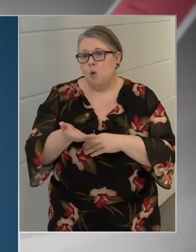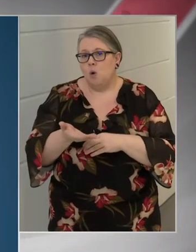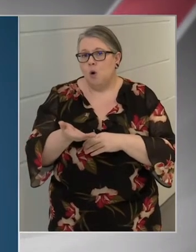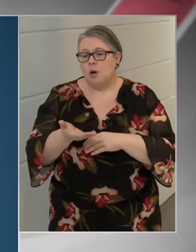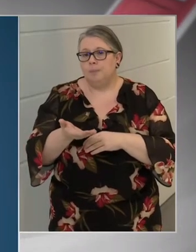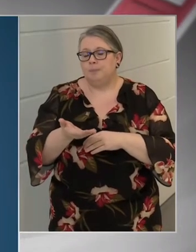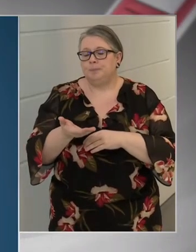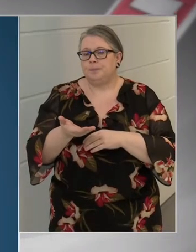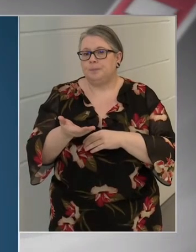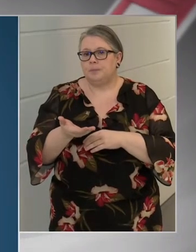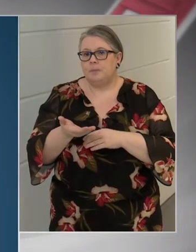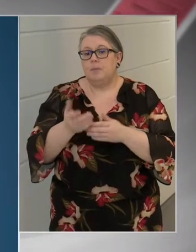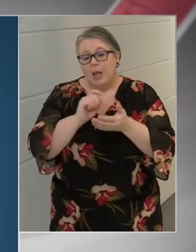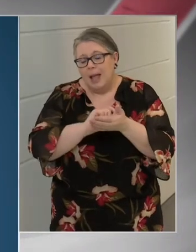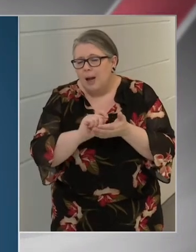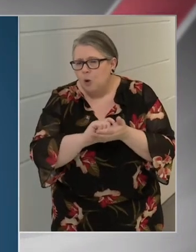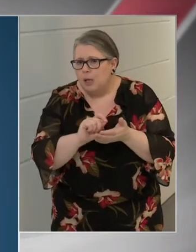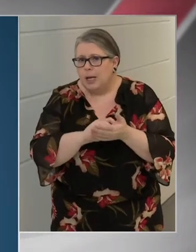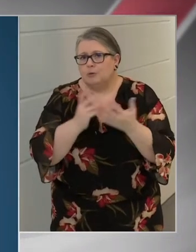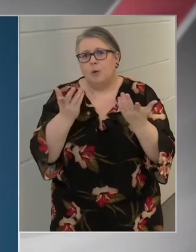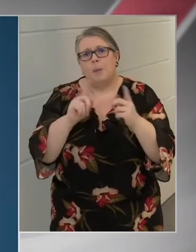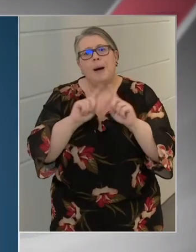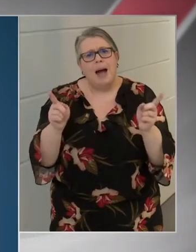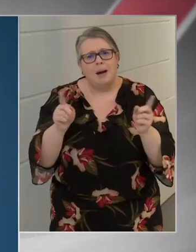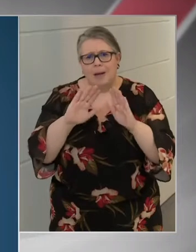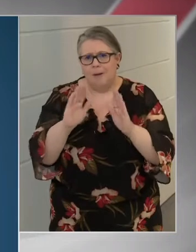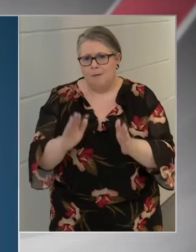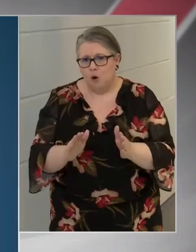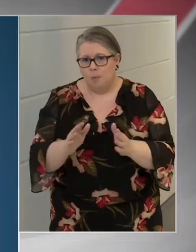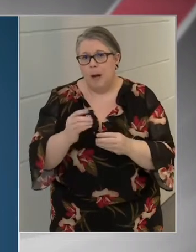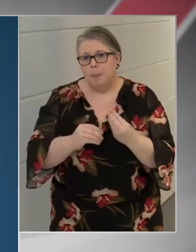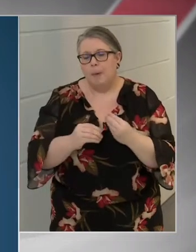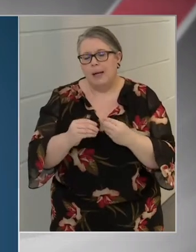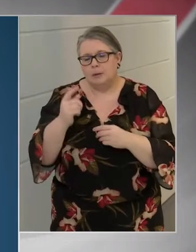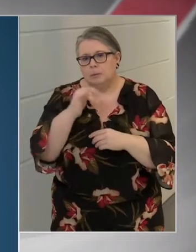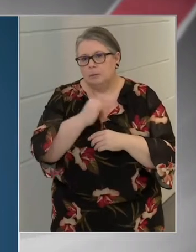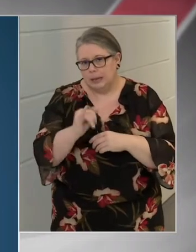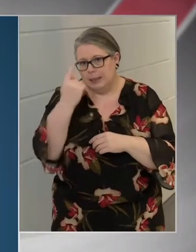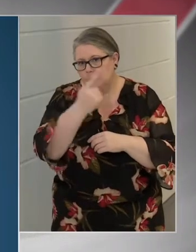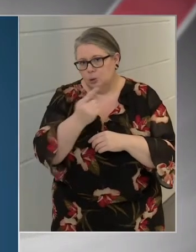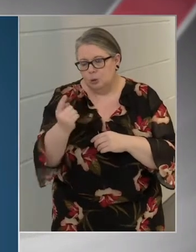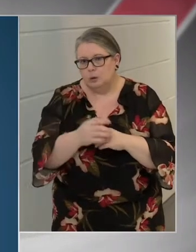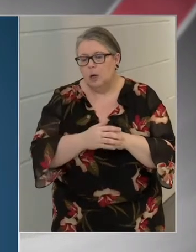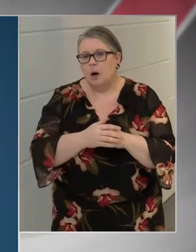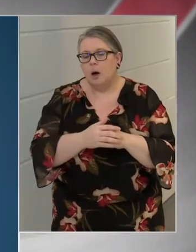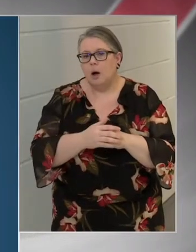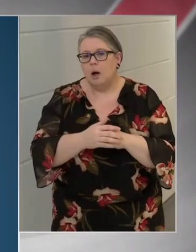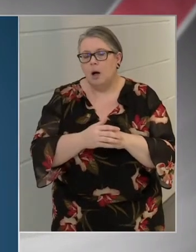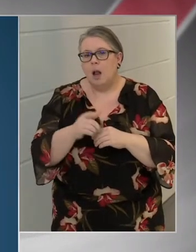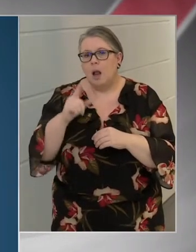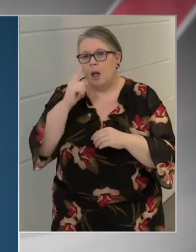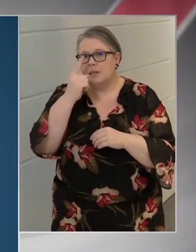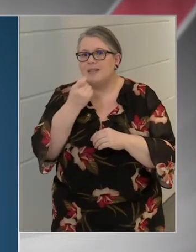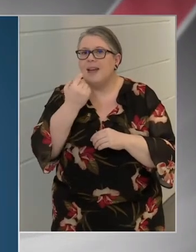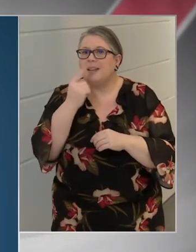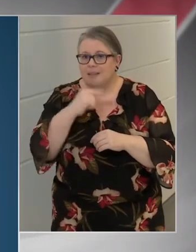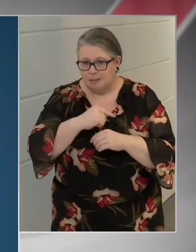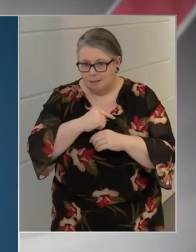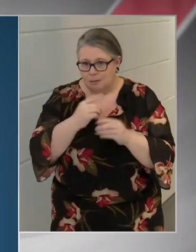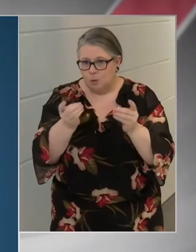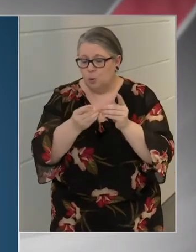előiratban vagy bármi egyéb formában, hiszen ismert önök előtt is, hogy a Lancet című